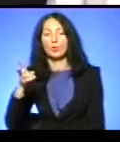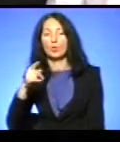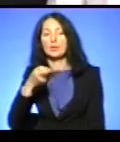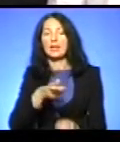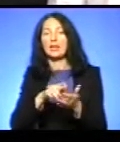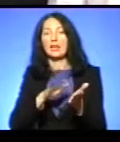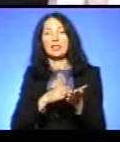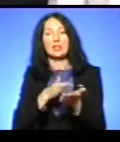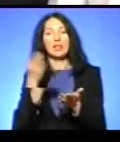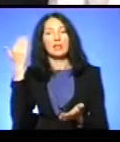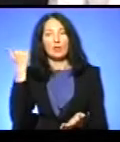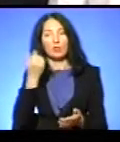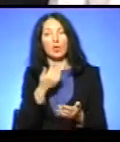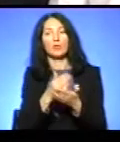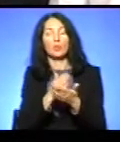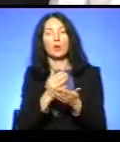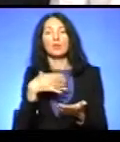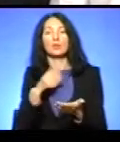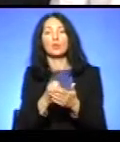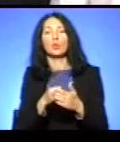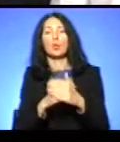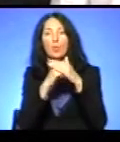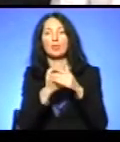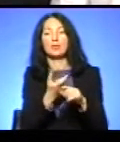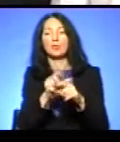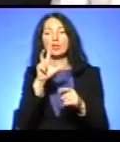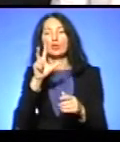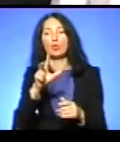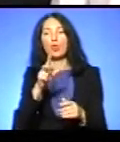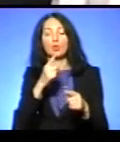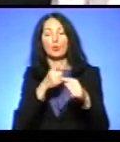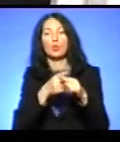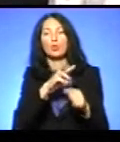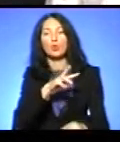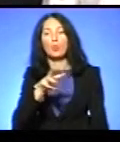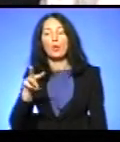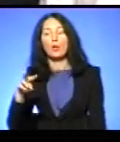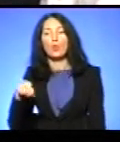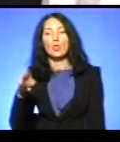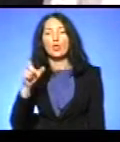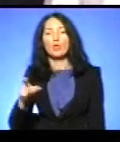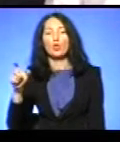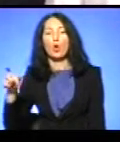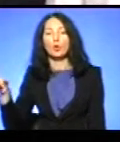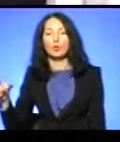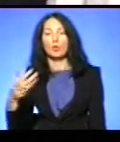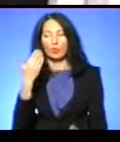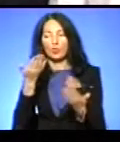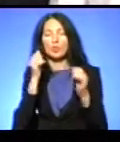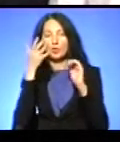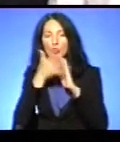своїй базі, скажімо так, більше 3,5 мільйонів донорів. Тобто, ви можете зрозуміти, наскільки це